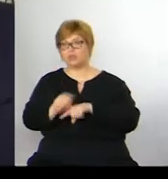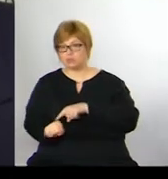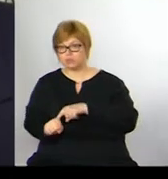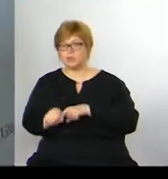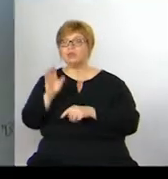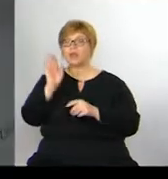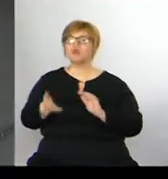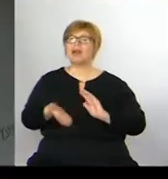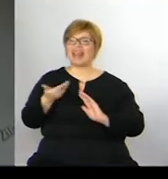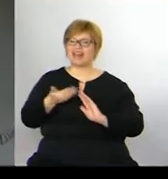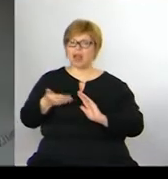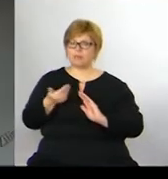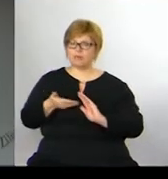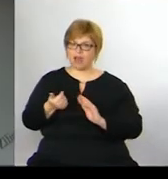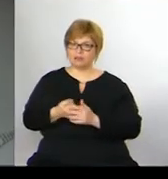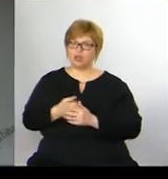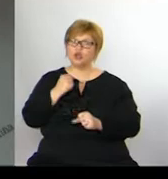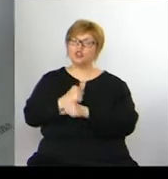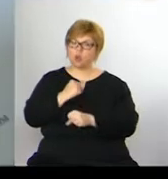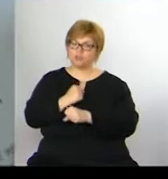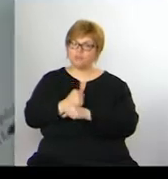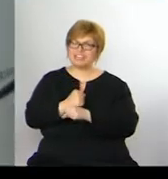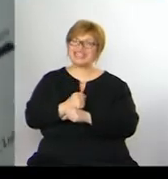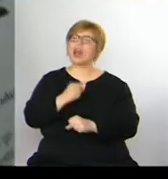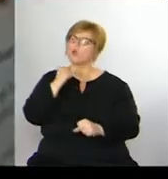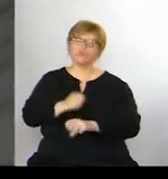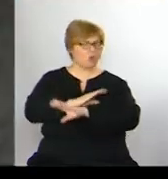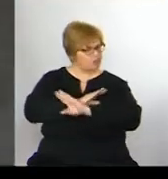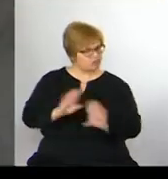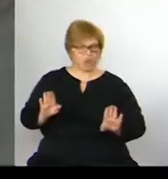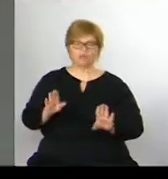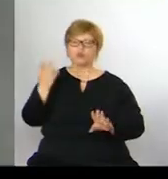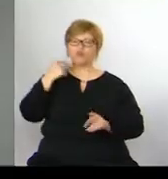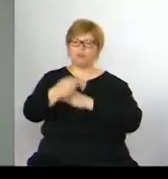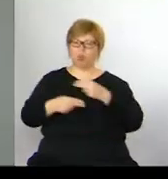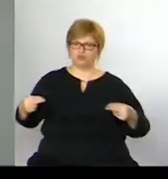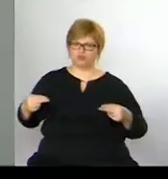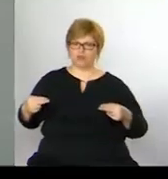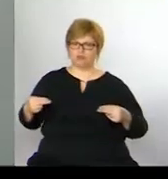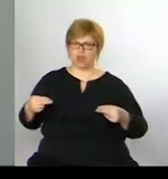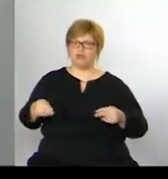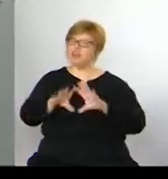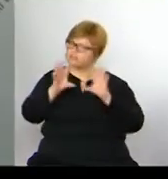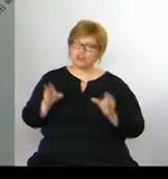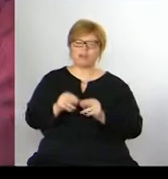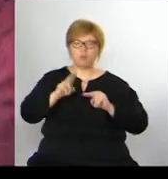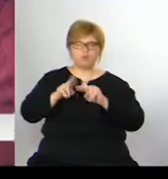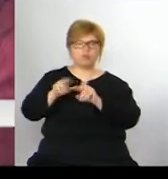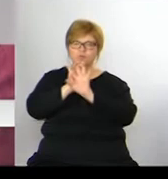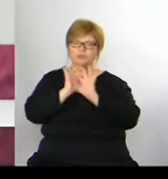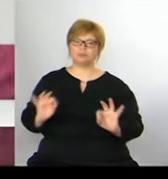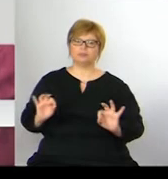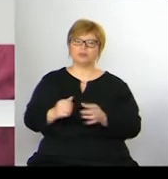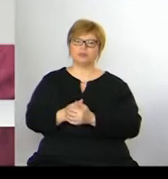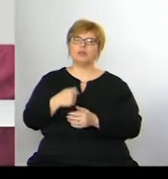tak to treba reklamovať. Zhotoviteľ podľa jeho slov dodržal všetko, čo bolo zmluvne dané. Vrátanie potrebných technických postupov. My tam